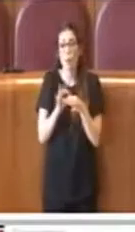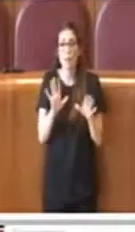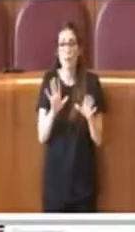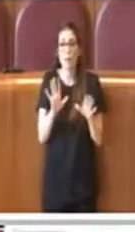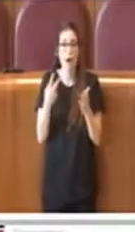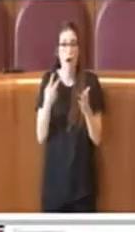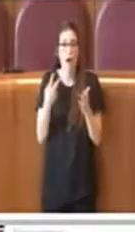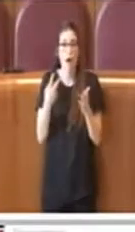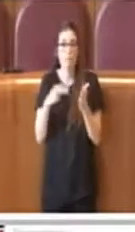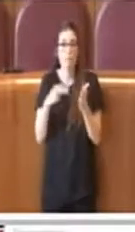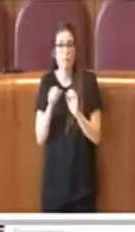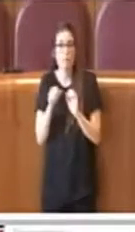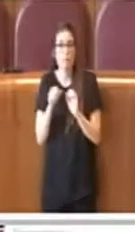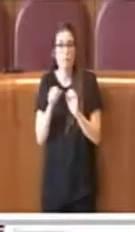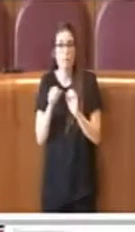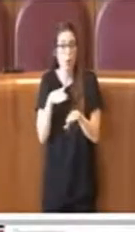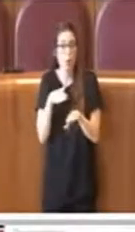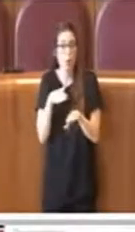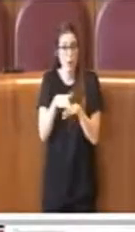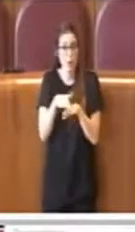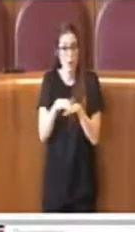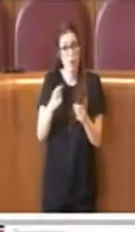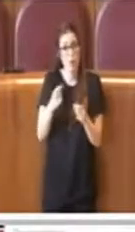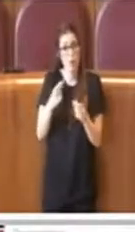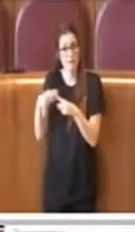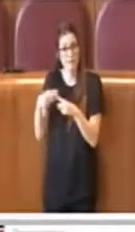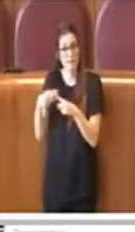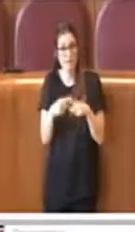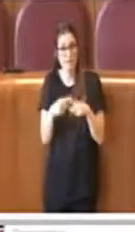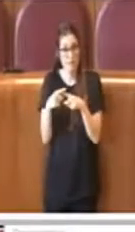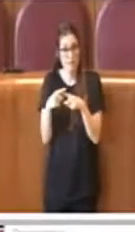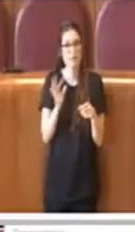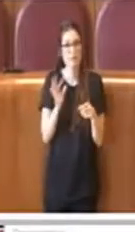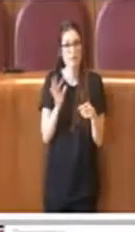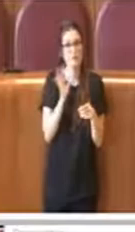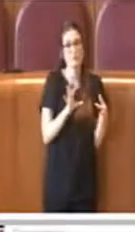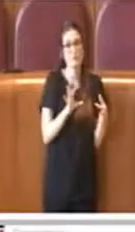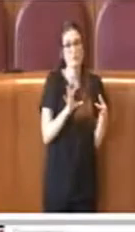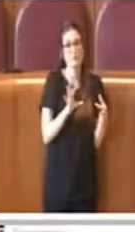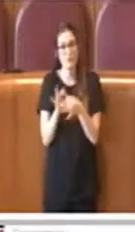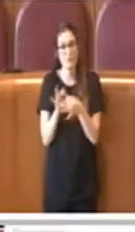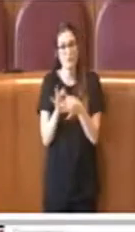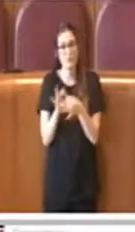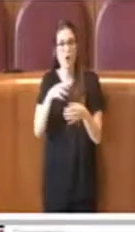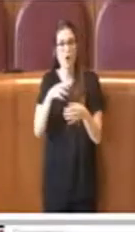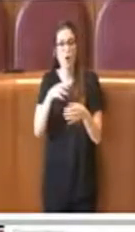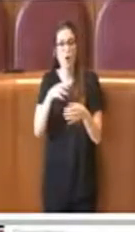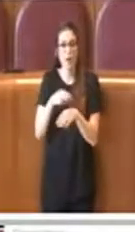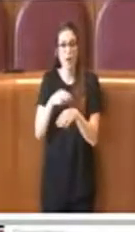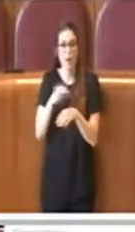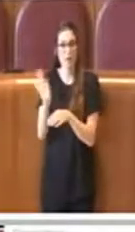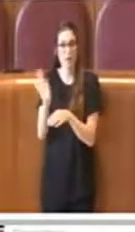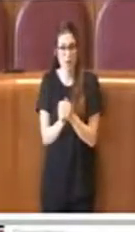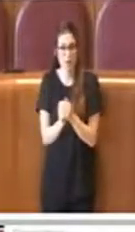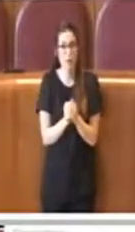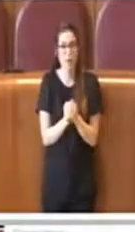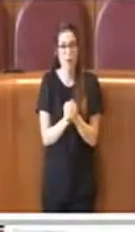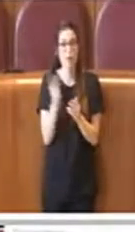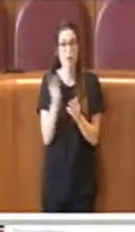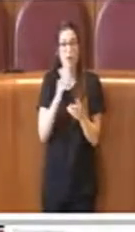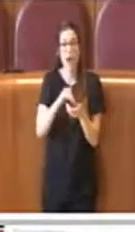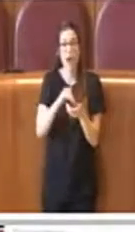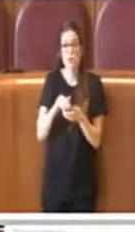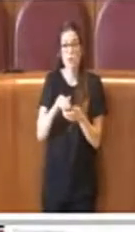perché diverse sono le competenze degli organi di riferimento chiaramente. In molte le associazioni non